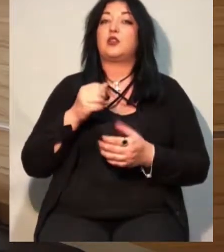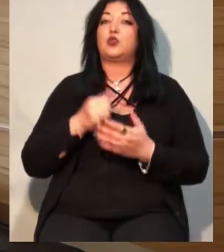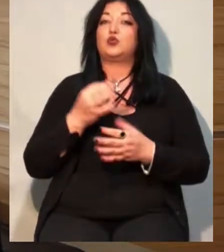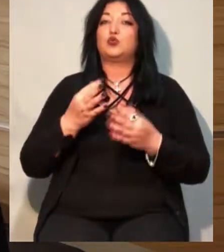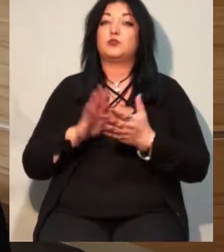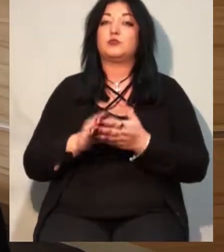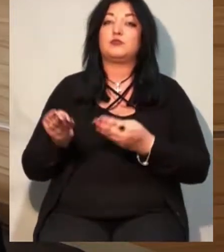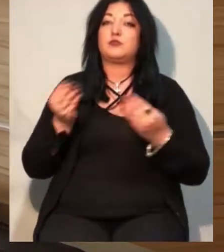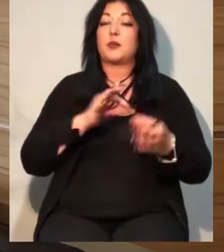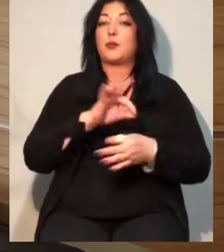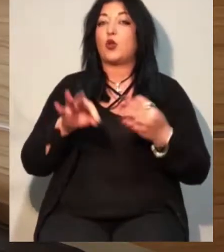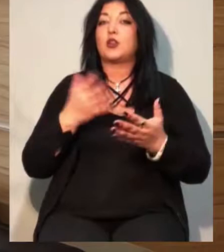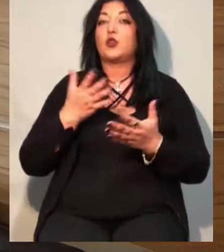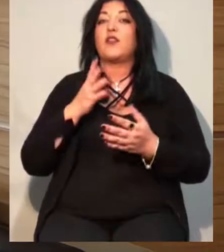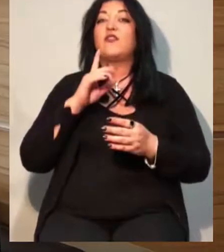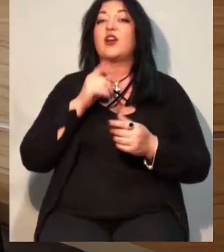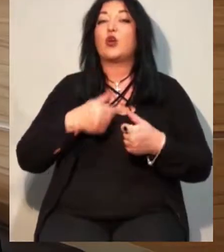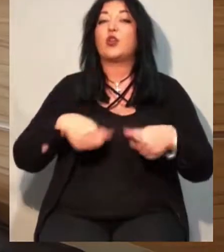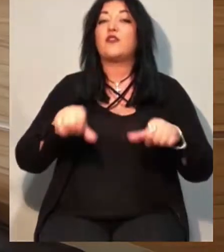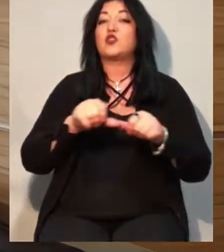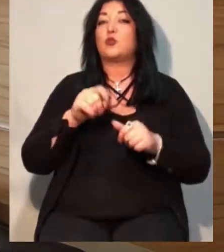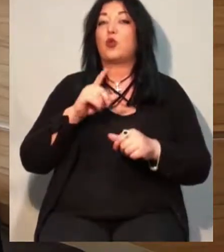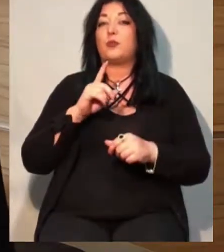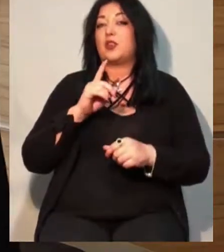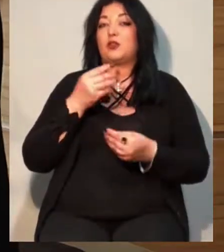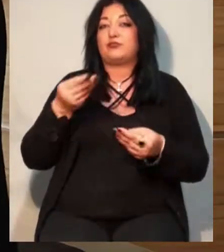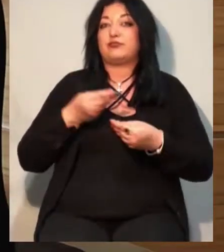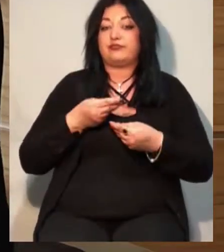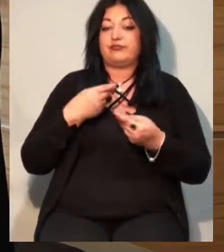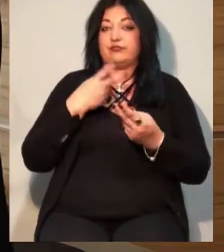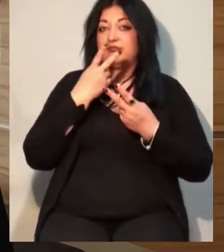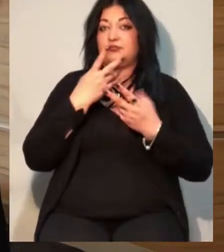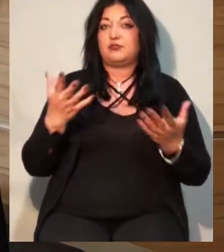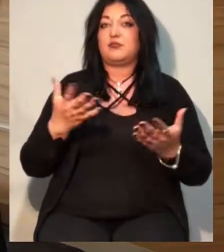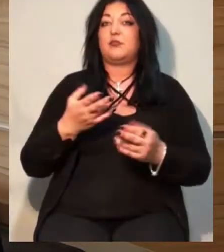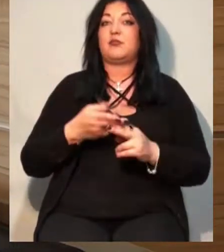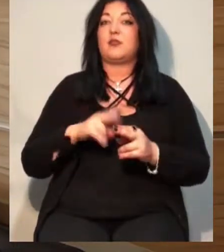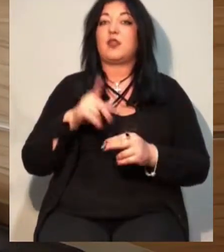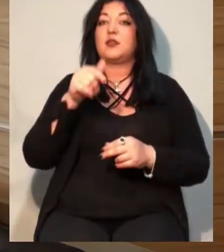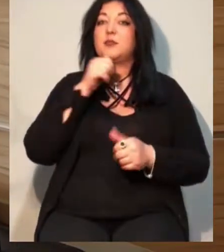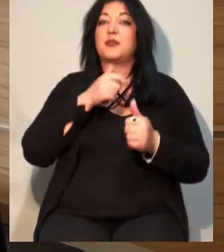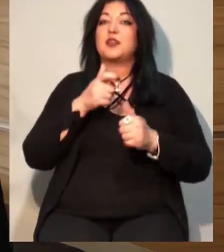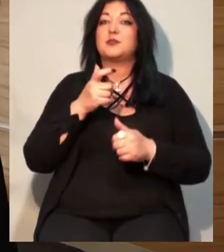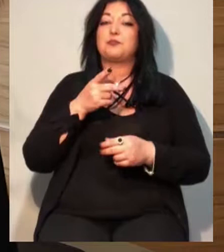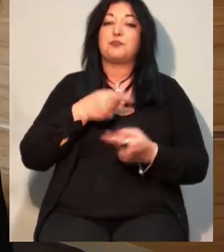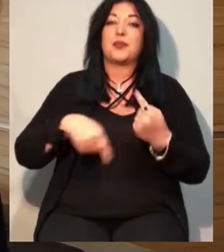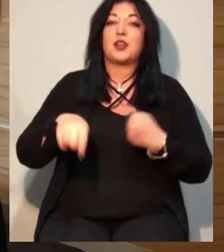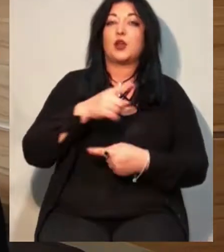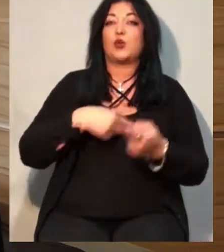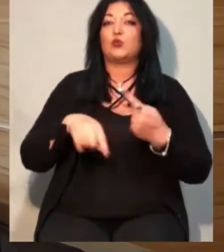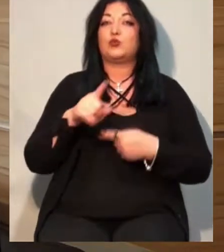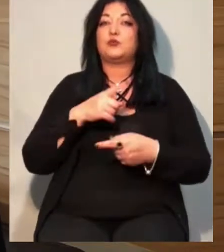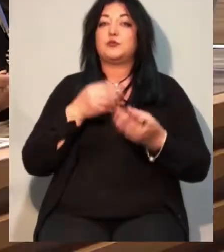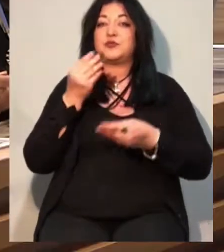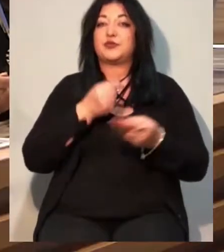не подавався виконавчому комітету і її будь-яким органам, намагається перекрутити сам предмет позову таким чином, як їм